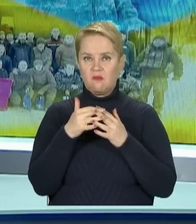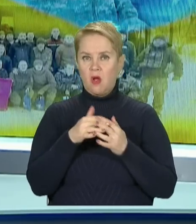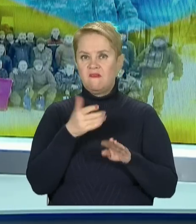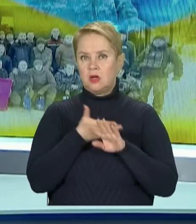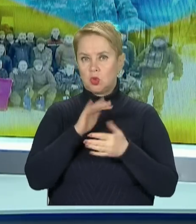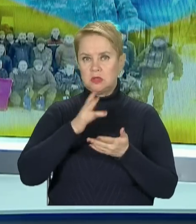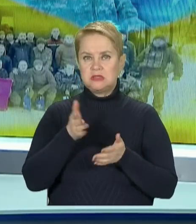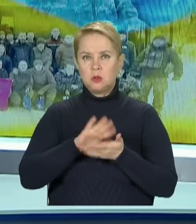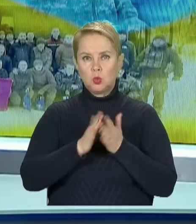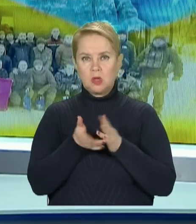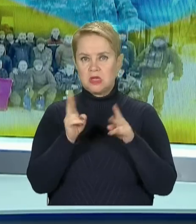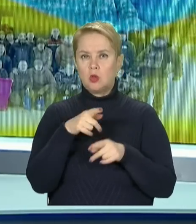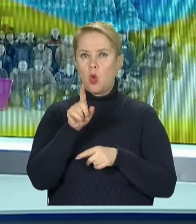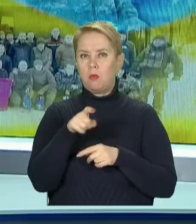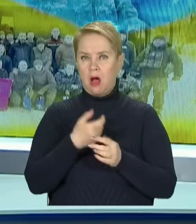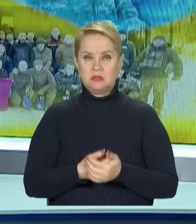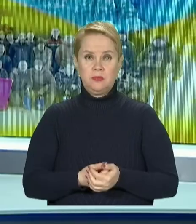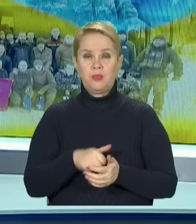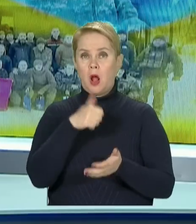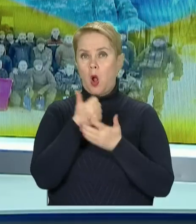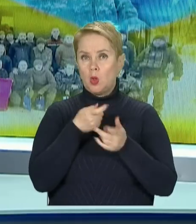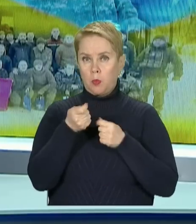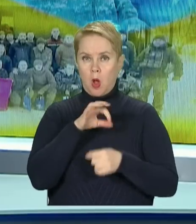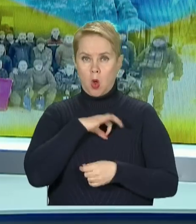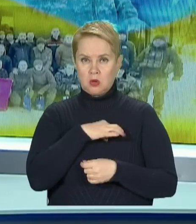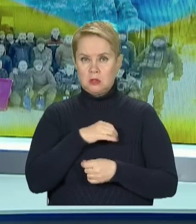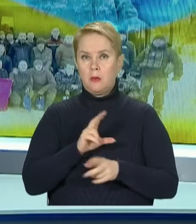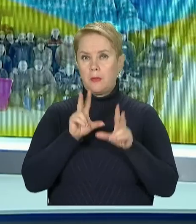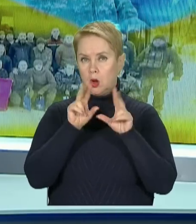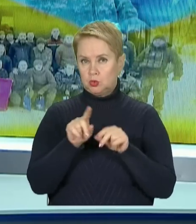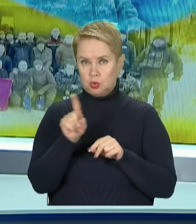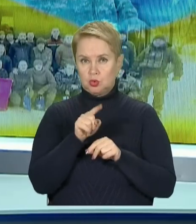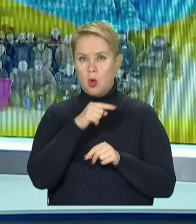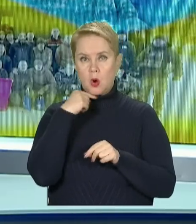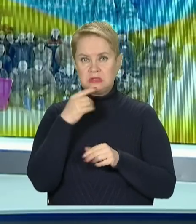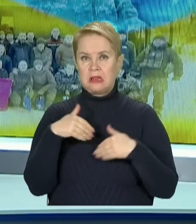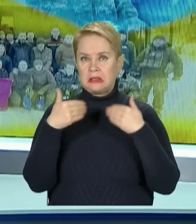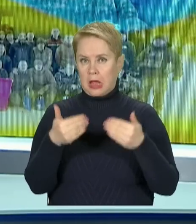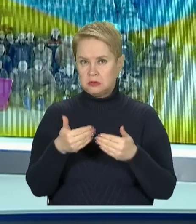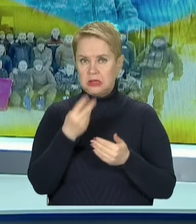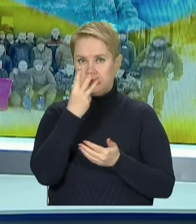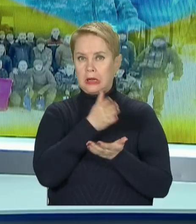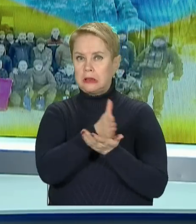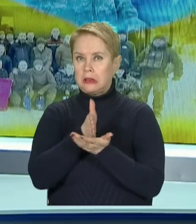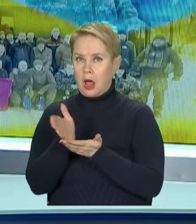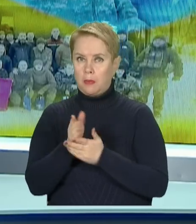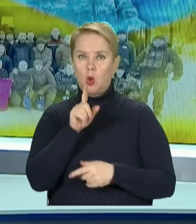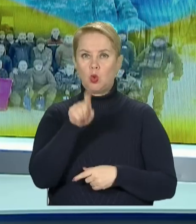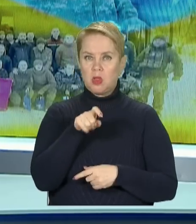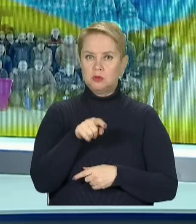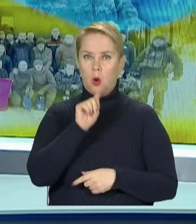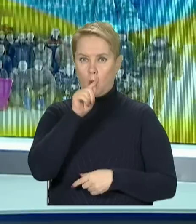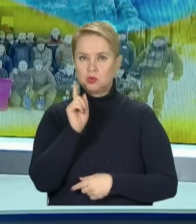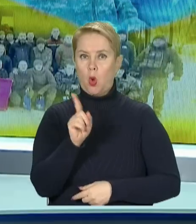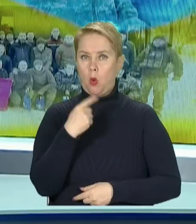важкою ситуація залишається на Донбасі. Головне управління розвідки прогнозує, що російський наступ відбудеться на трьох напрямках. У Донецькій та